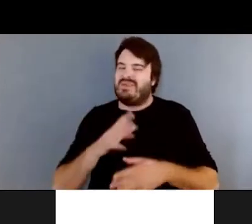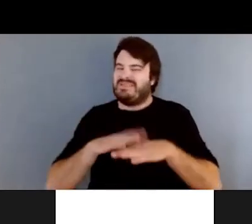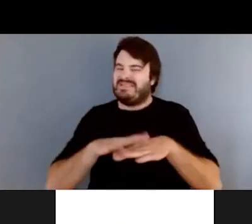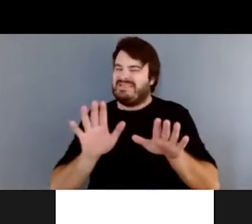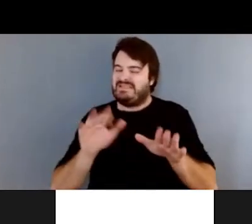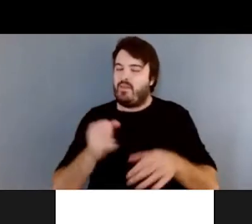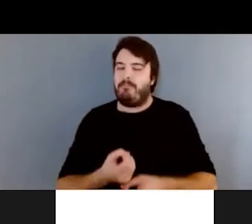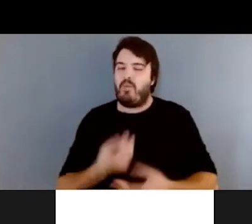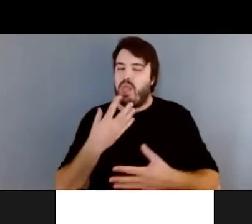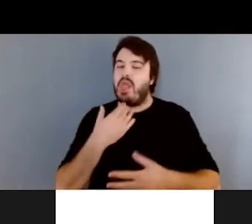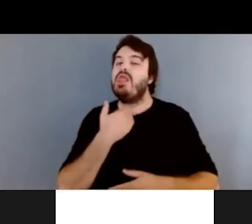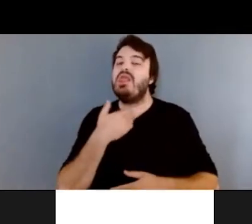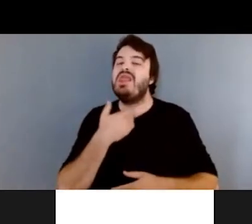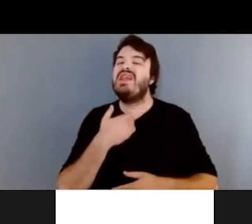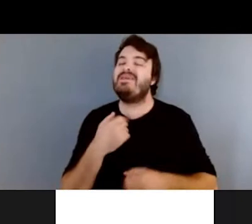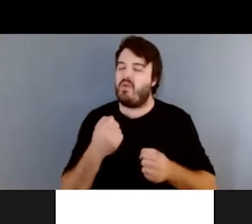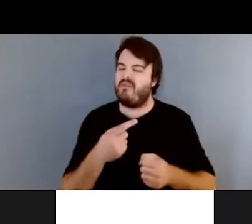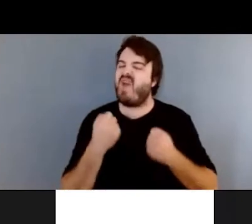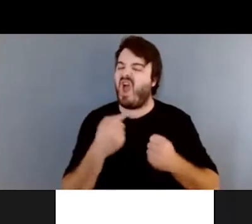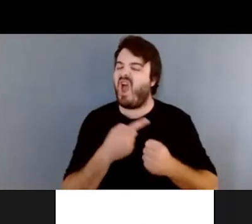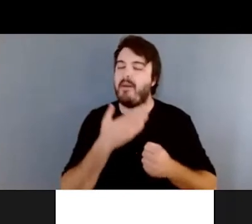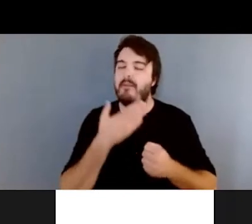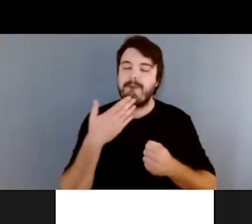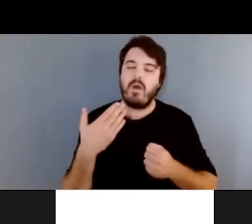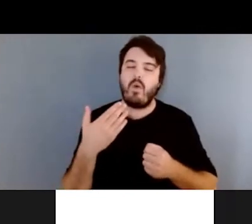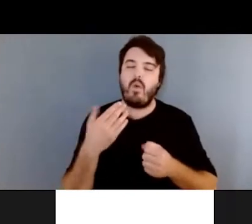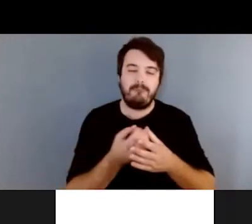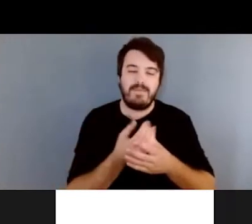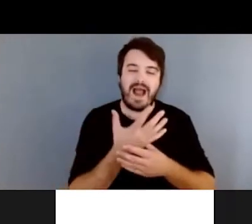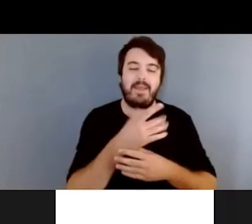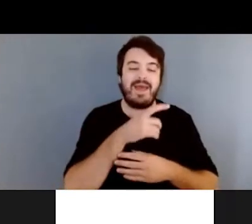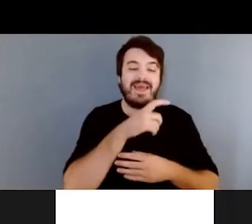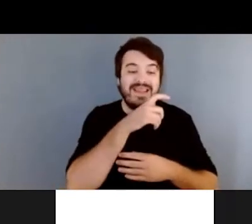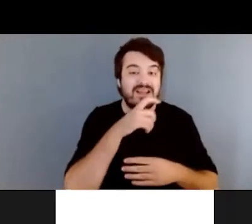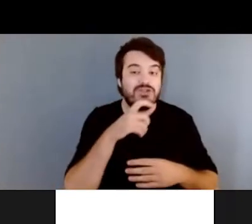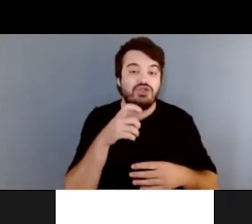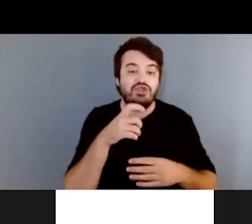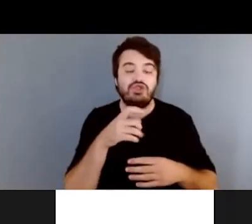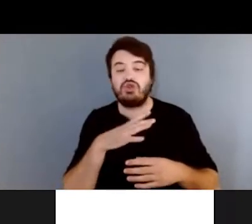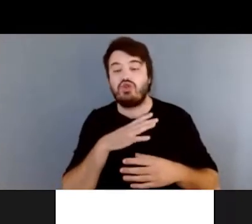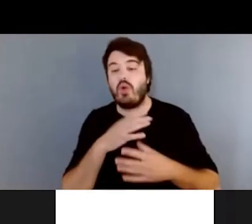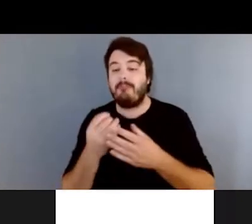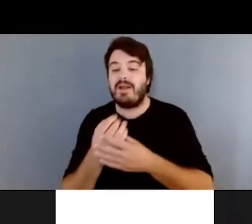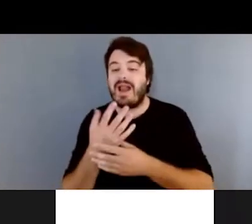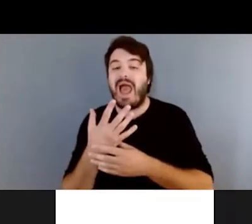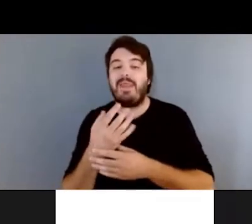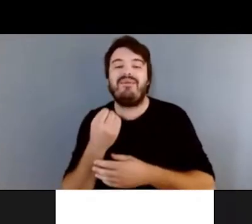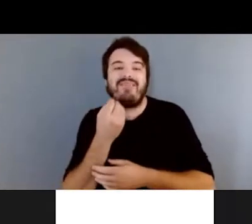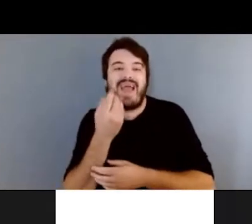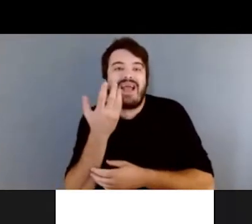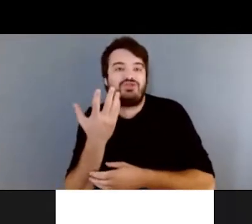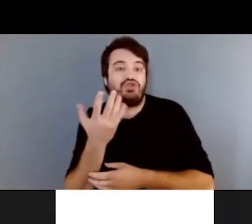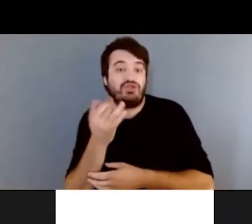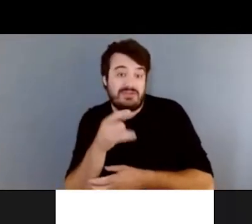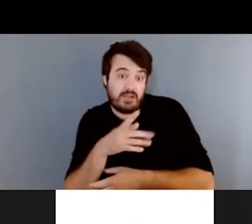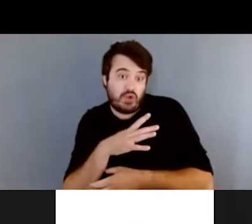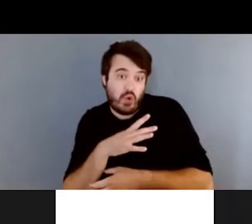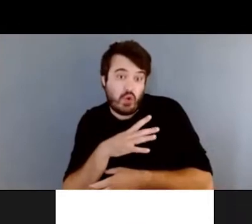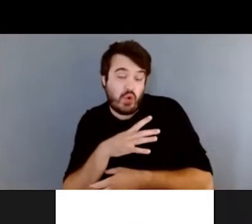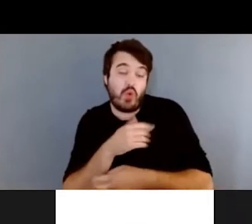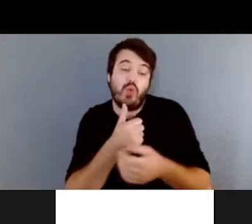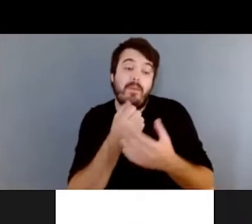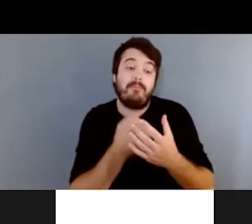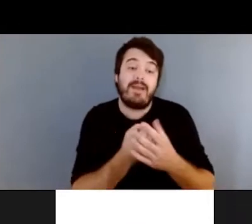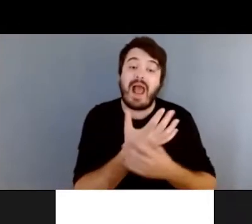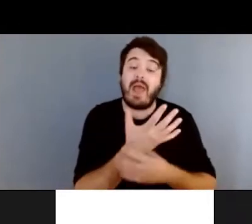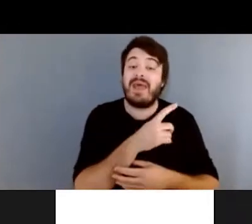Donc, allez-y avec la plante sèche, la plante fraîche, si vous avez une plante fraîche, ou la plante sèche